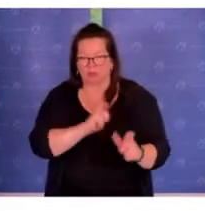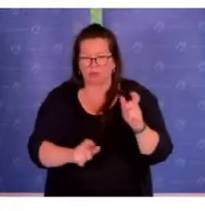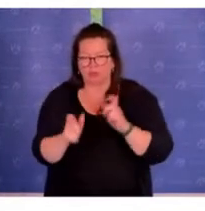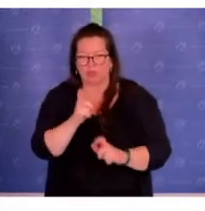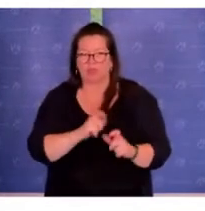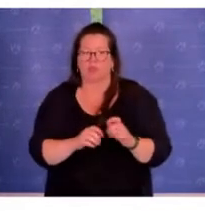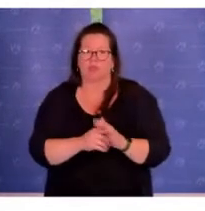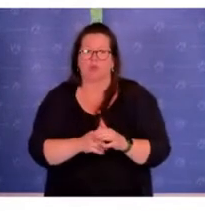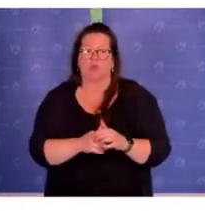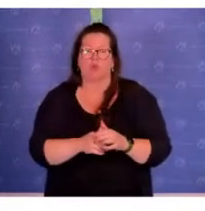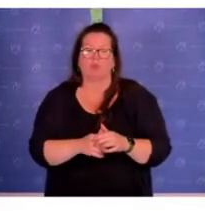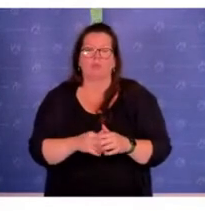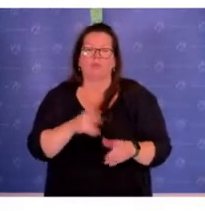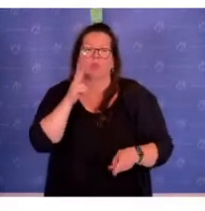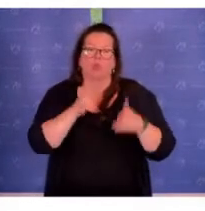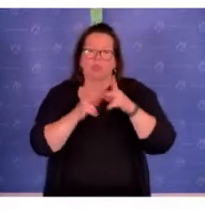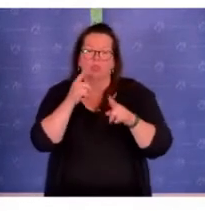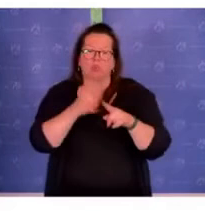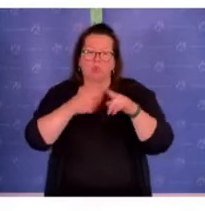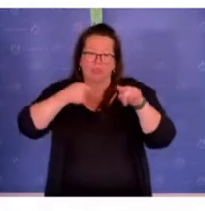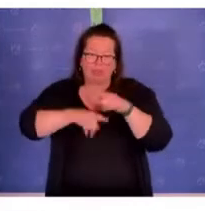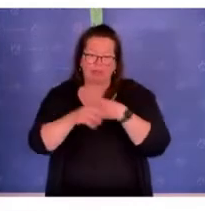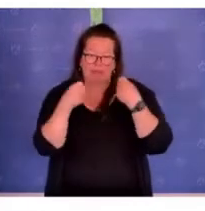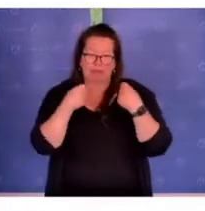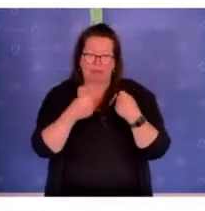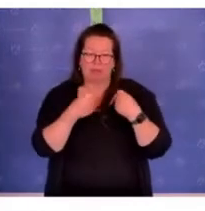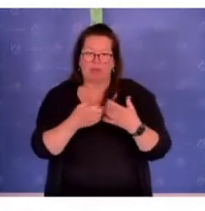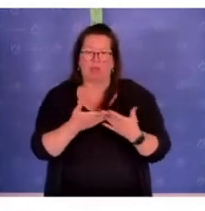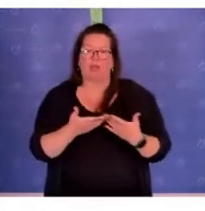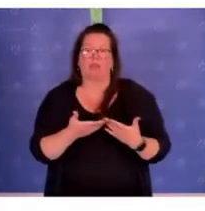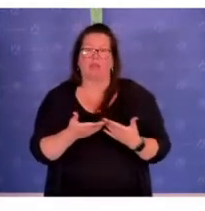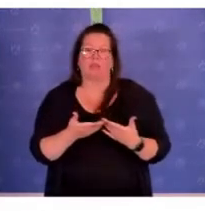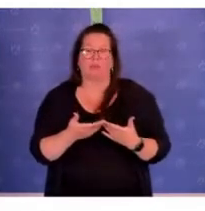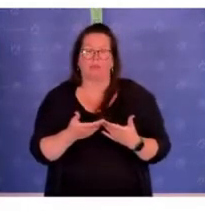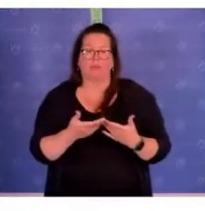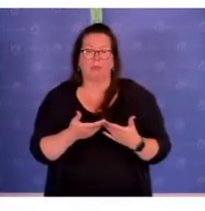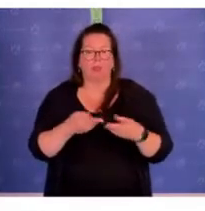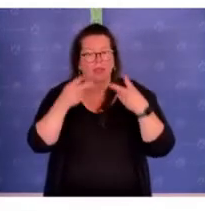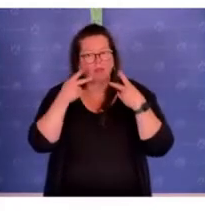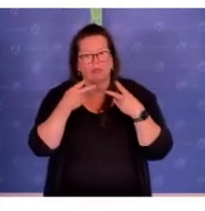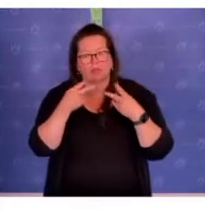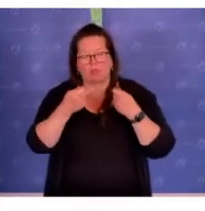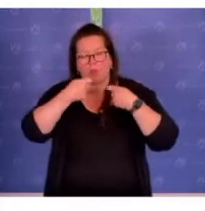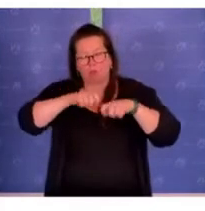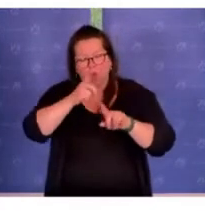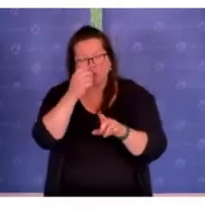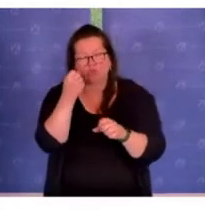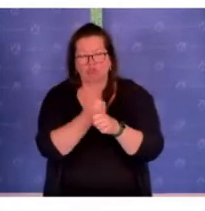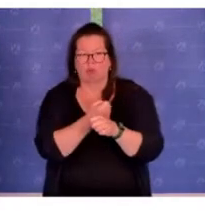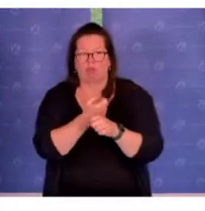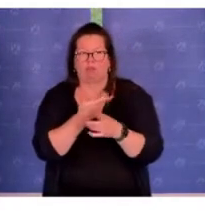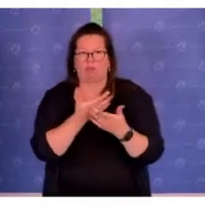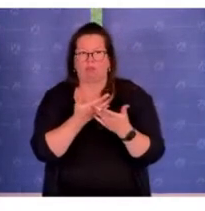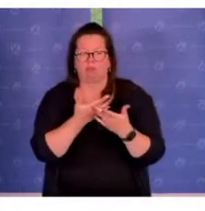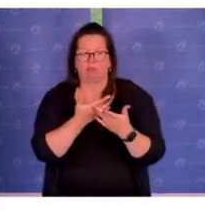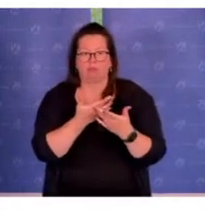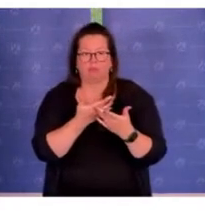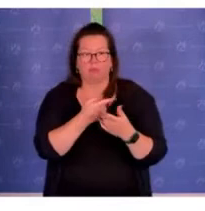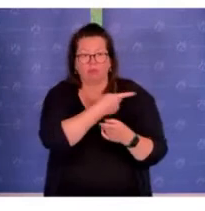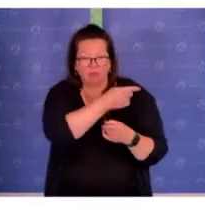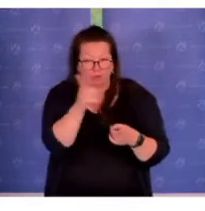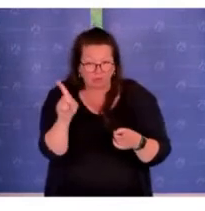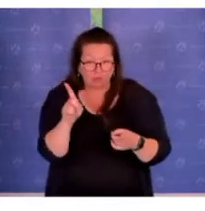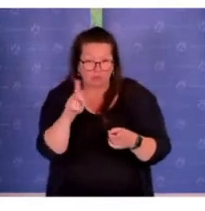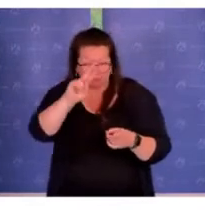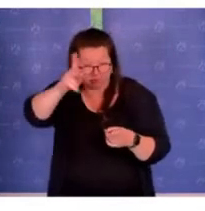ist ein Baustein in diesem Zusammenhang, ein meines Erachtens sehr, sehr elementarer und zentraler. Dass Sie das auch so